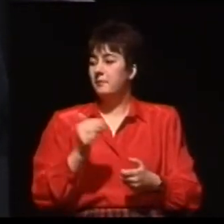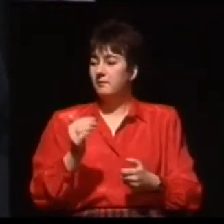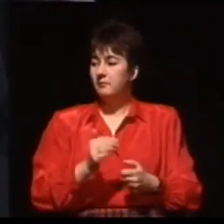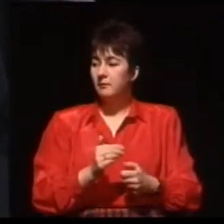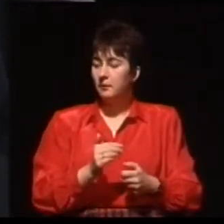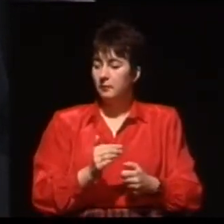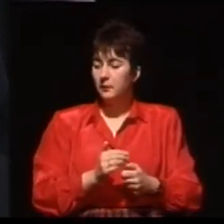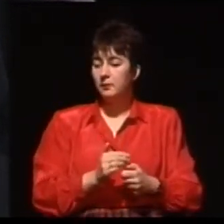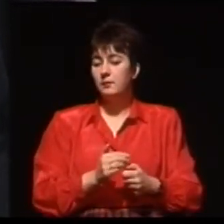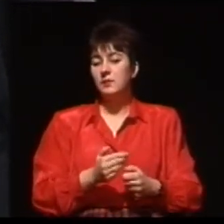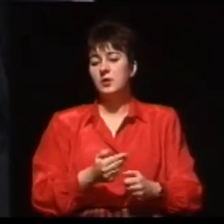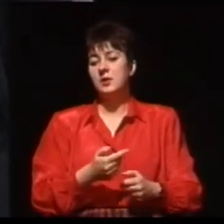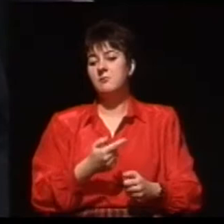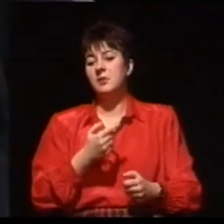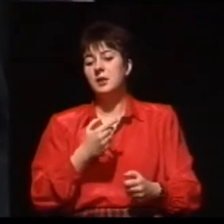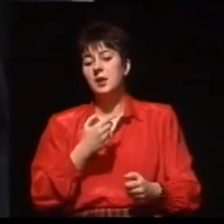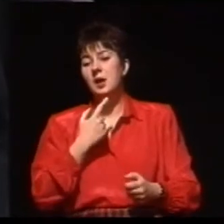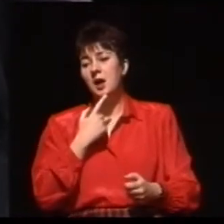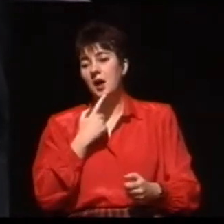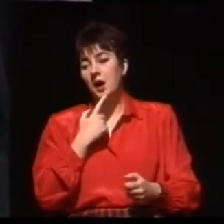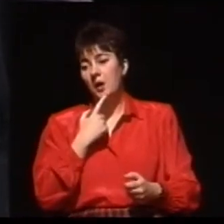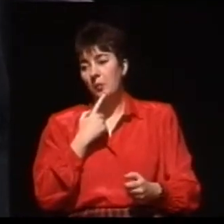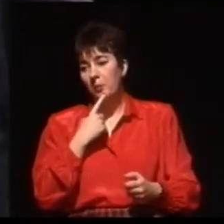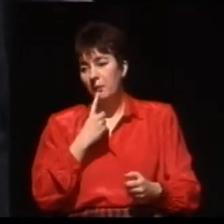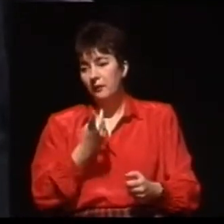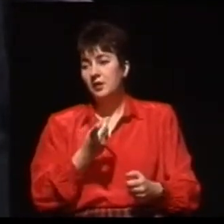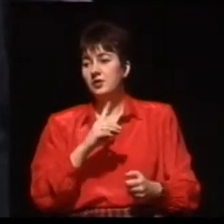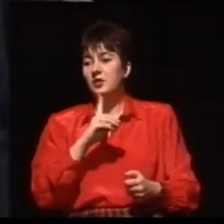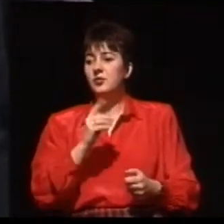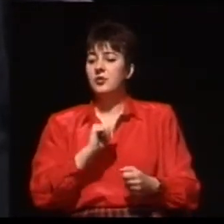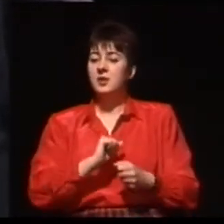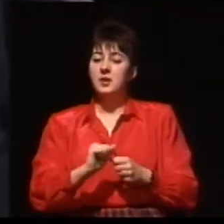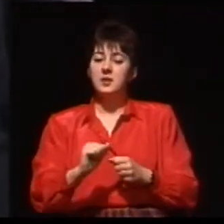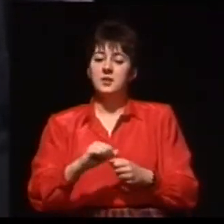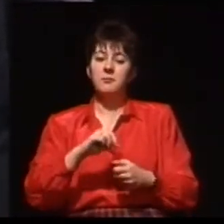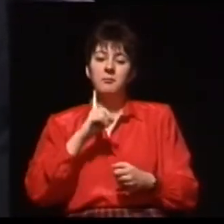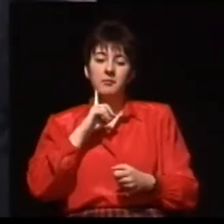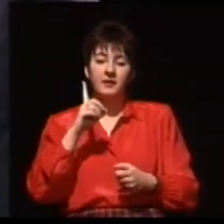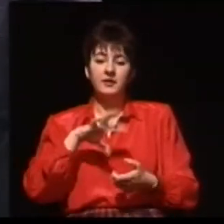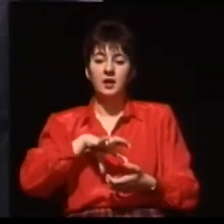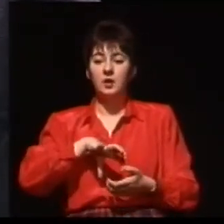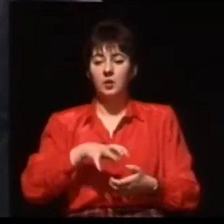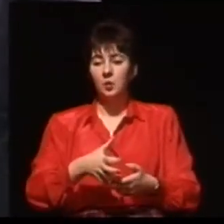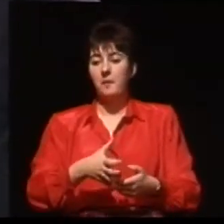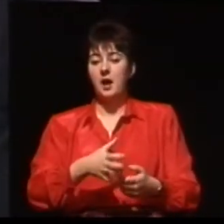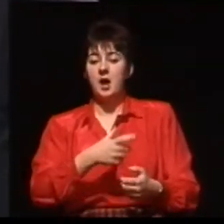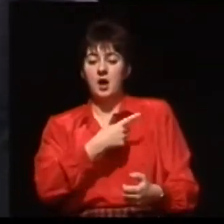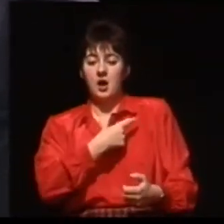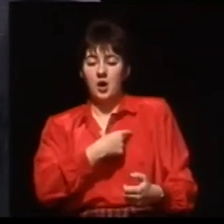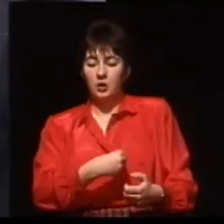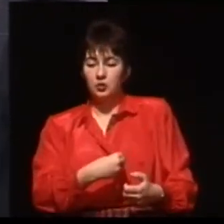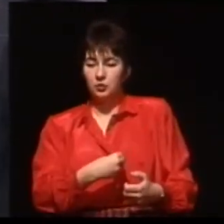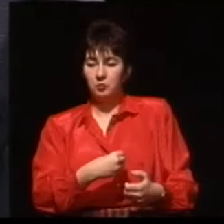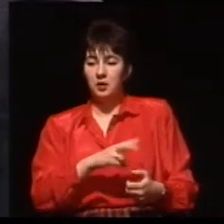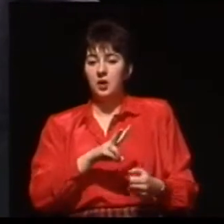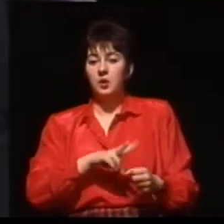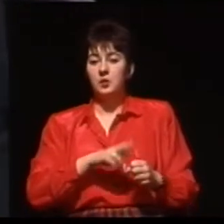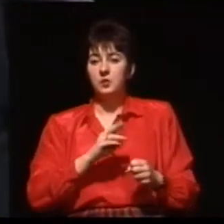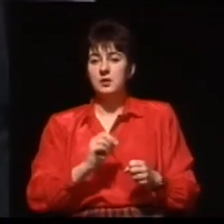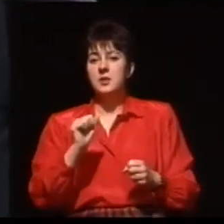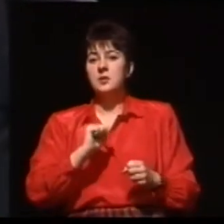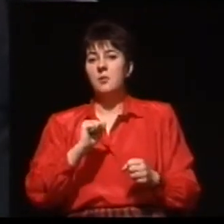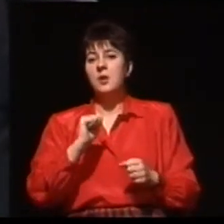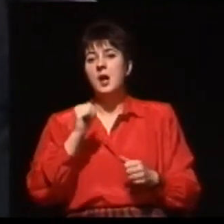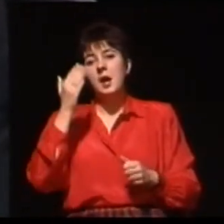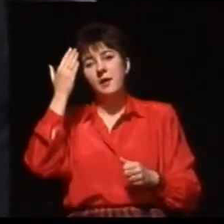wyodrębnić grupę osób zagrożonych wystąpieniem wady słuchu. I ta grupa poddana bardziej szczegółowym badaniom,